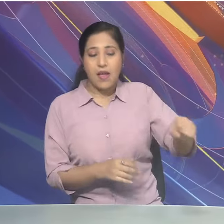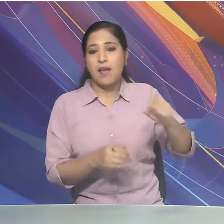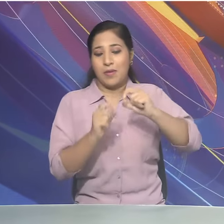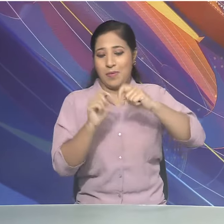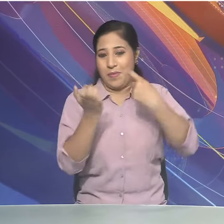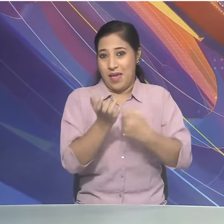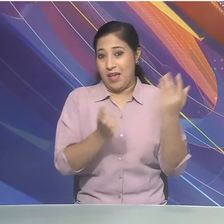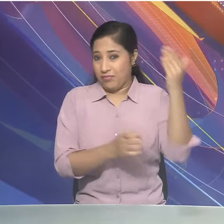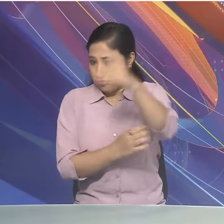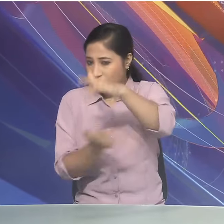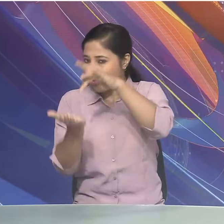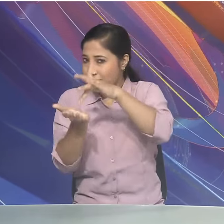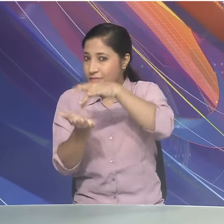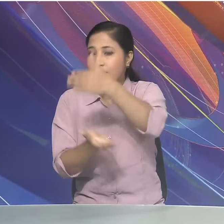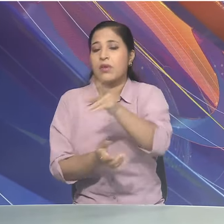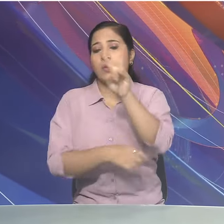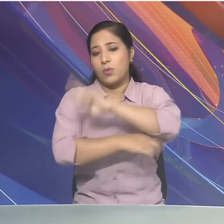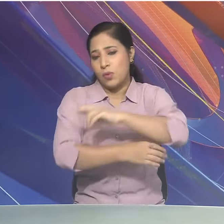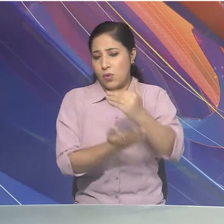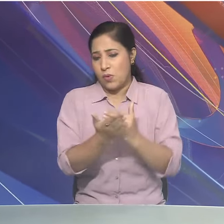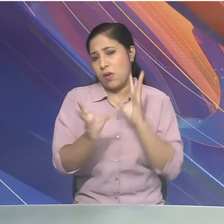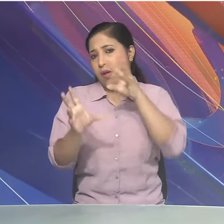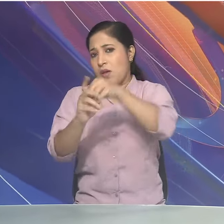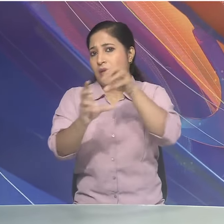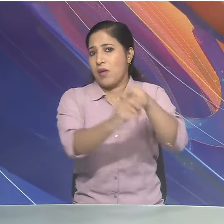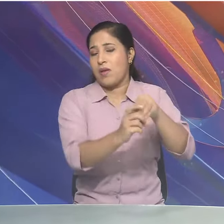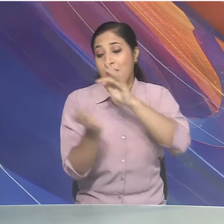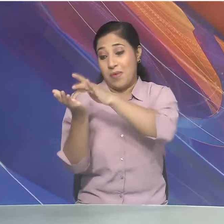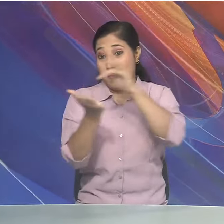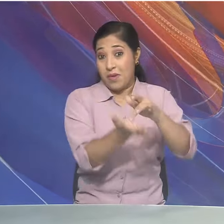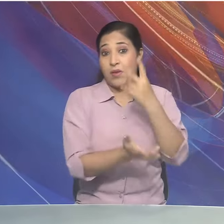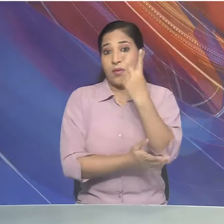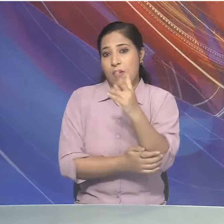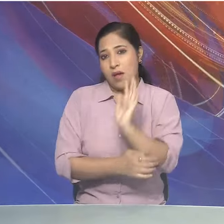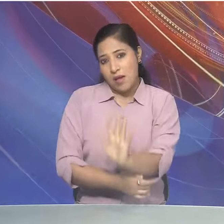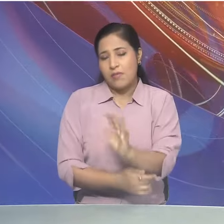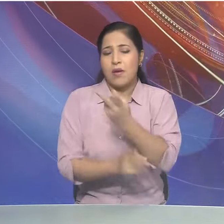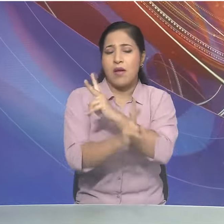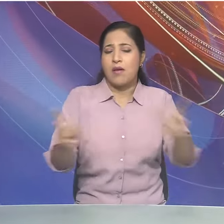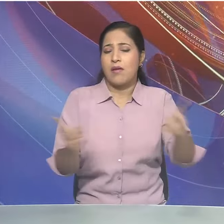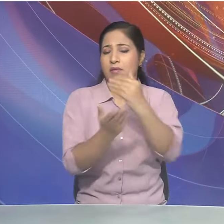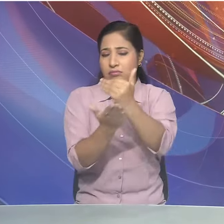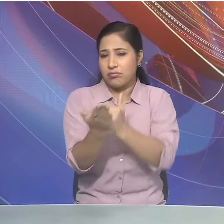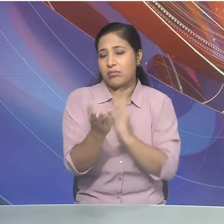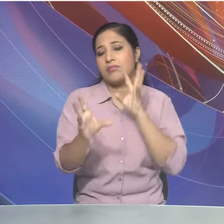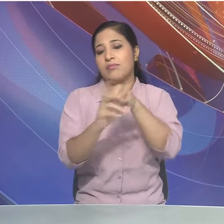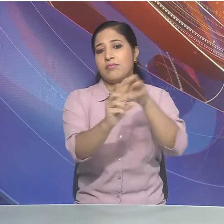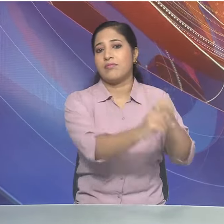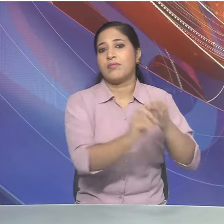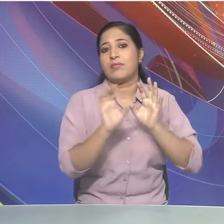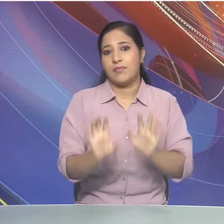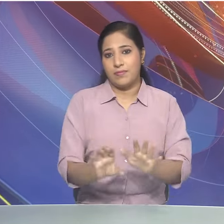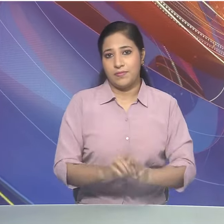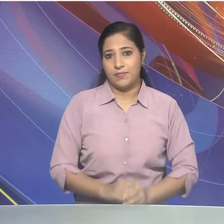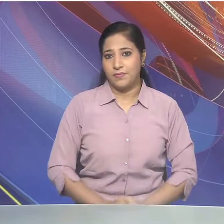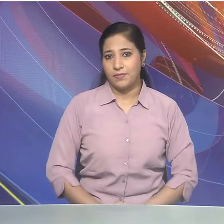बिहार के दो दिन के दोरे पर रहेंगे, अमिशा पूनिया और किशन गंज में विभिन्न कारिक्रमों में भाग लेंगे।